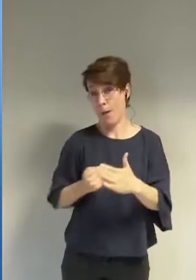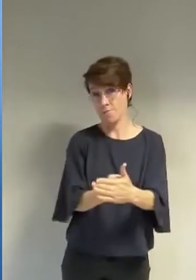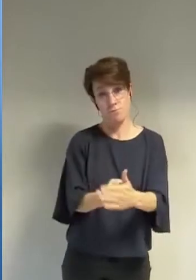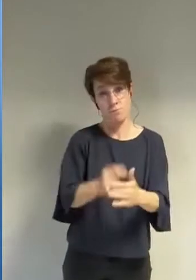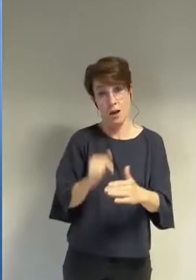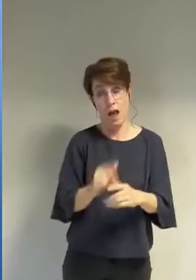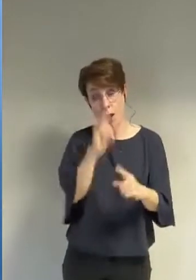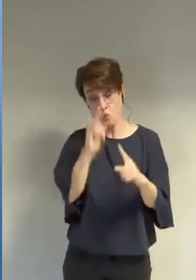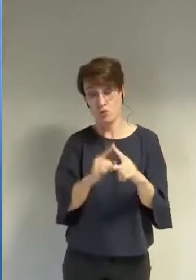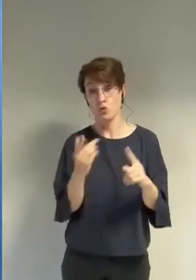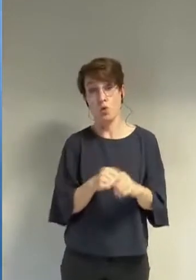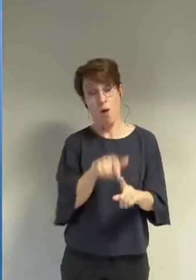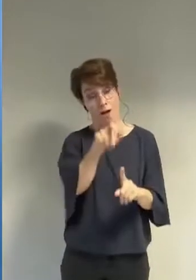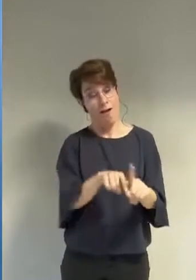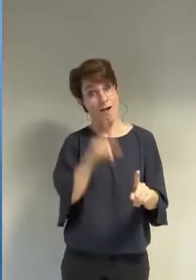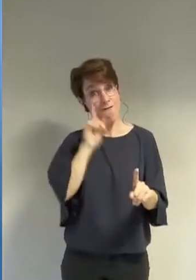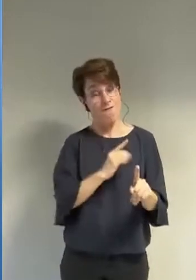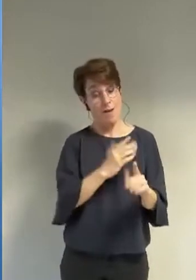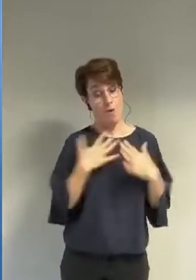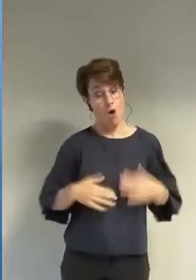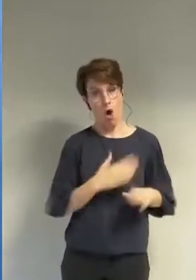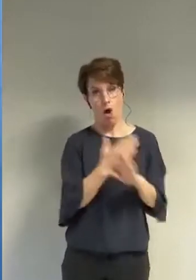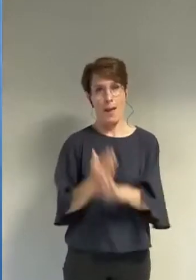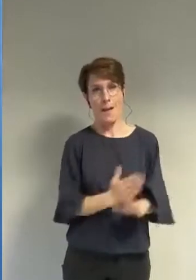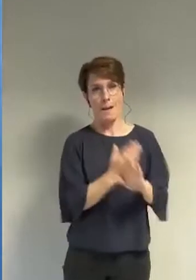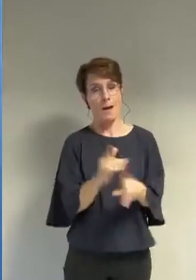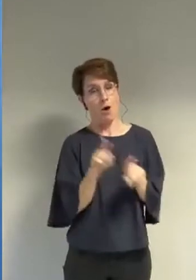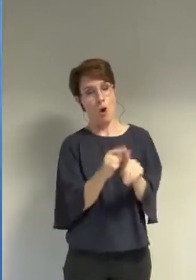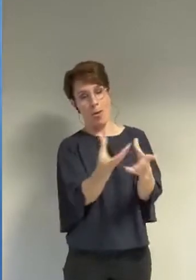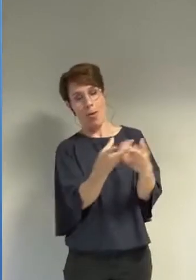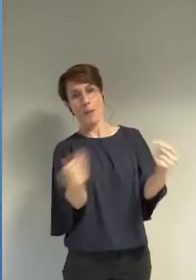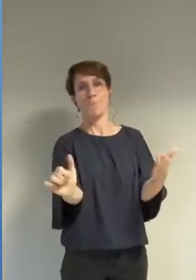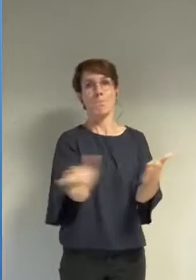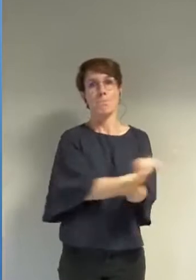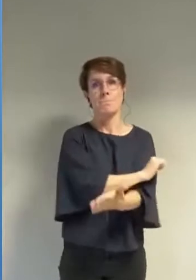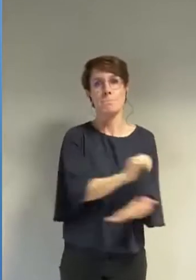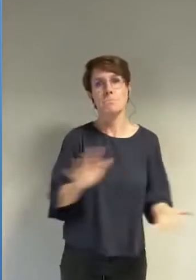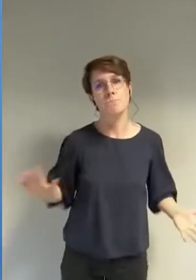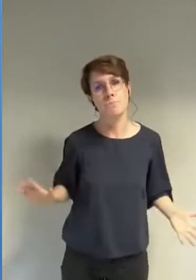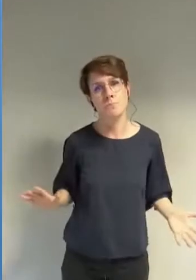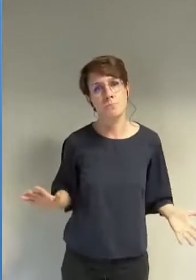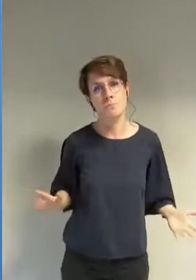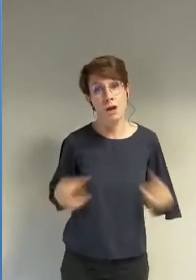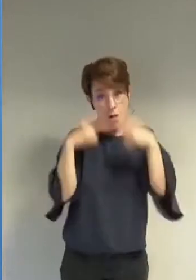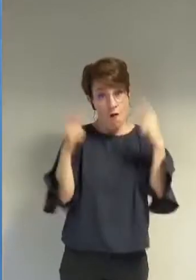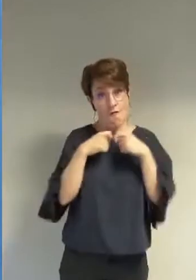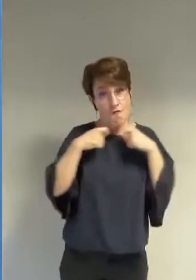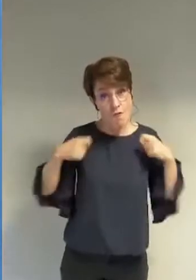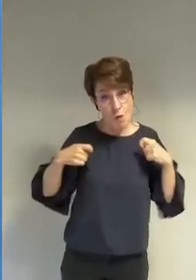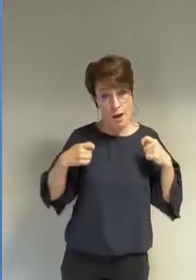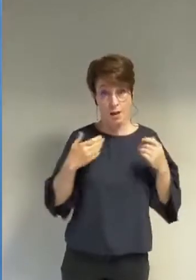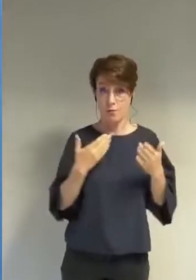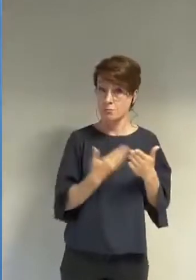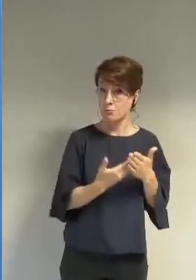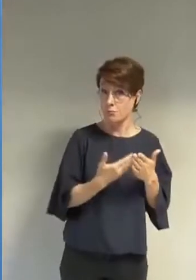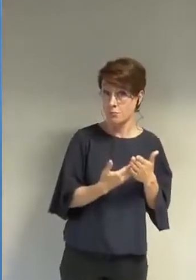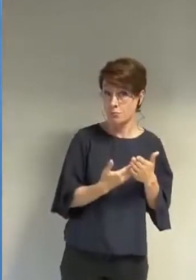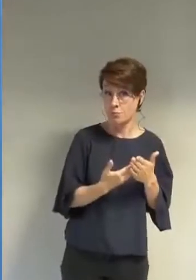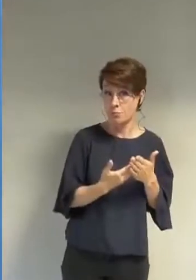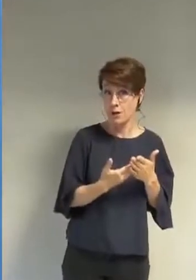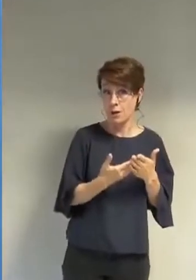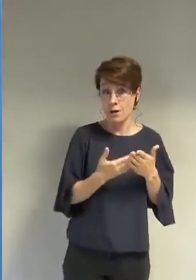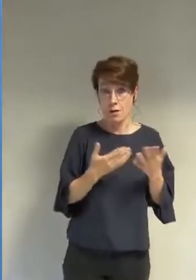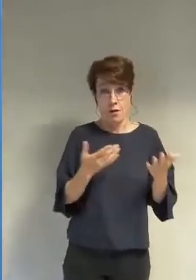cacher le corps de la femme et de l'effacer de l'espace public le port d'un voile est inversement proportionnel